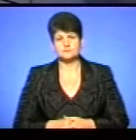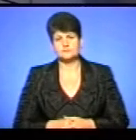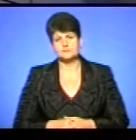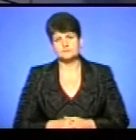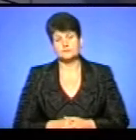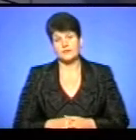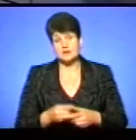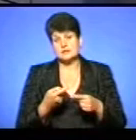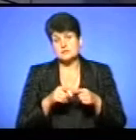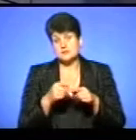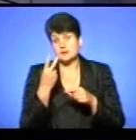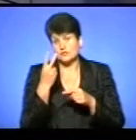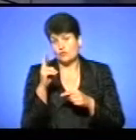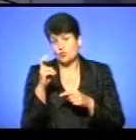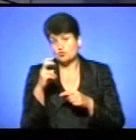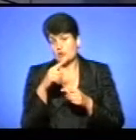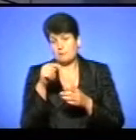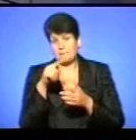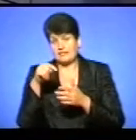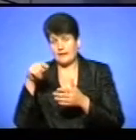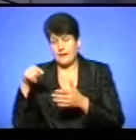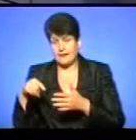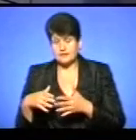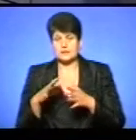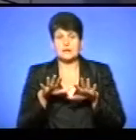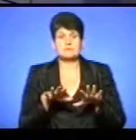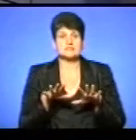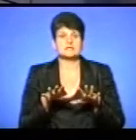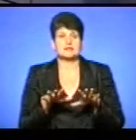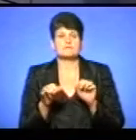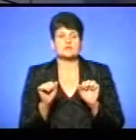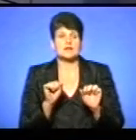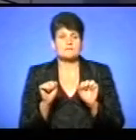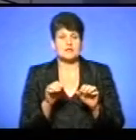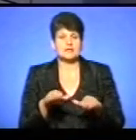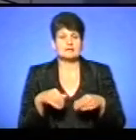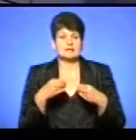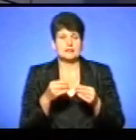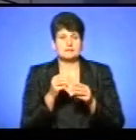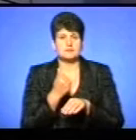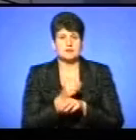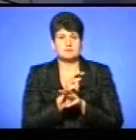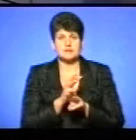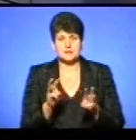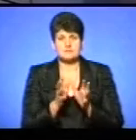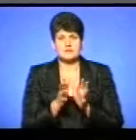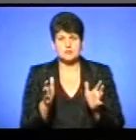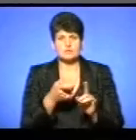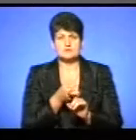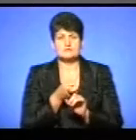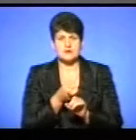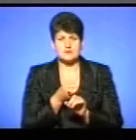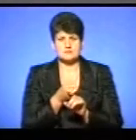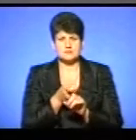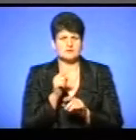З цих 200 питань, які місцеві керманиці надіслали до прем'єр-міністра, найбільше стосувалося, це серед